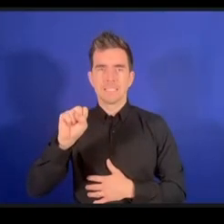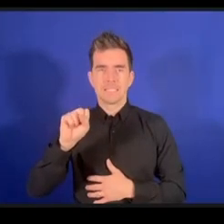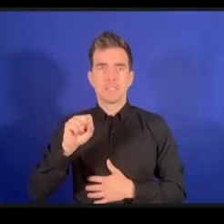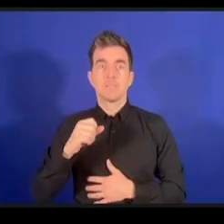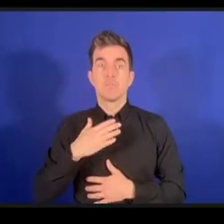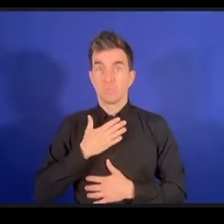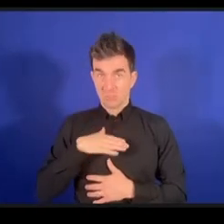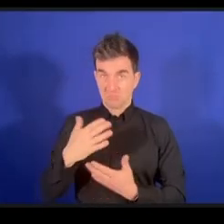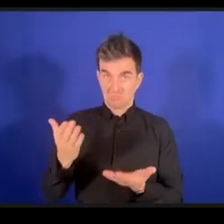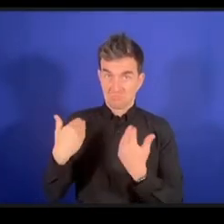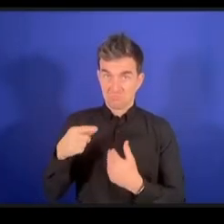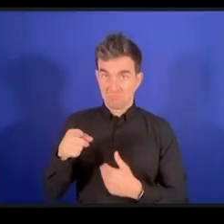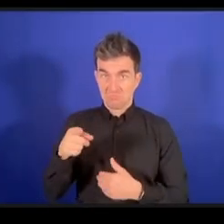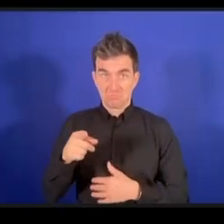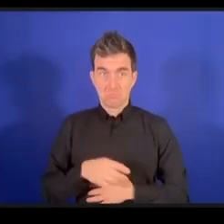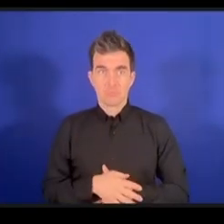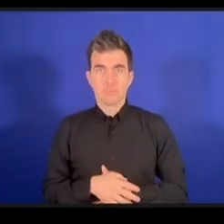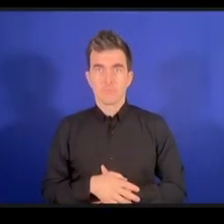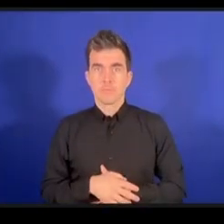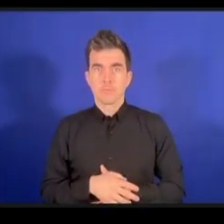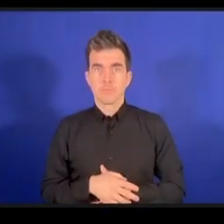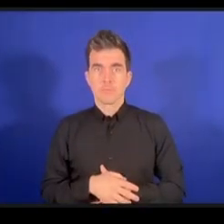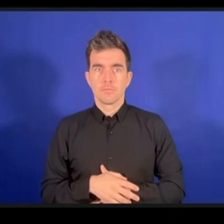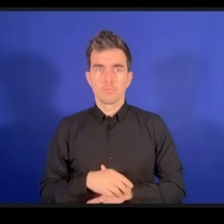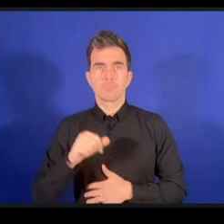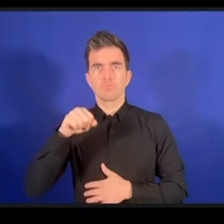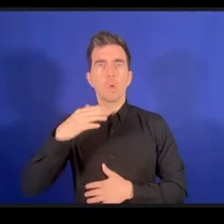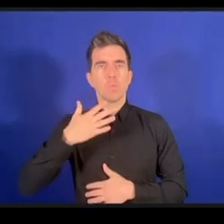بنن هل تريد أن تتحدث